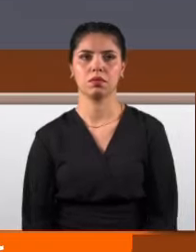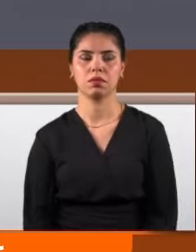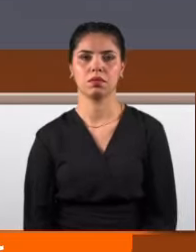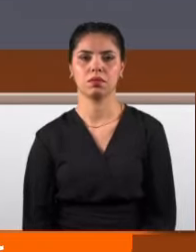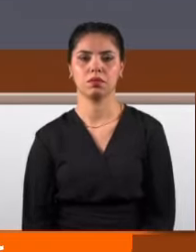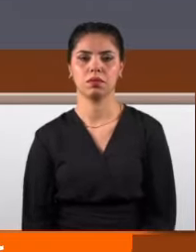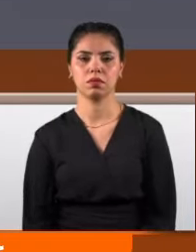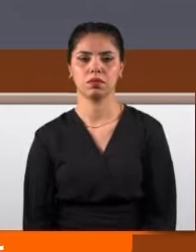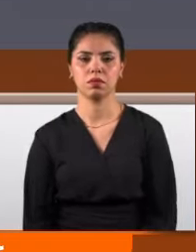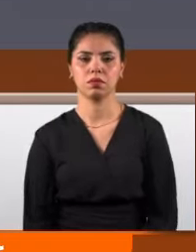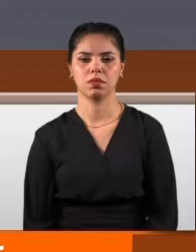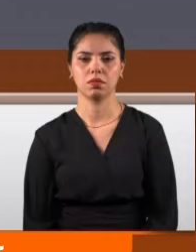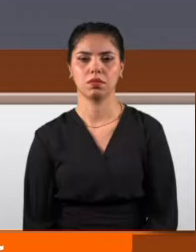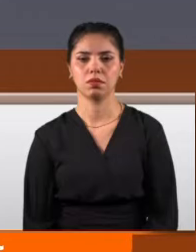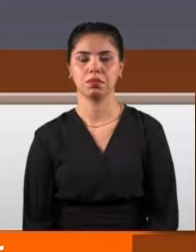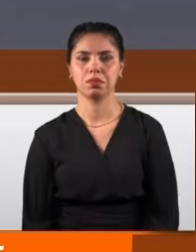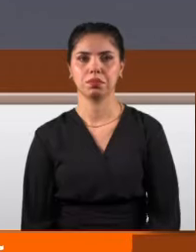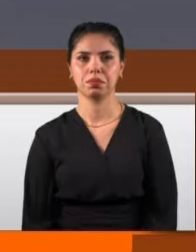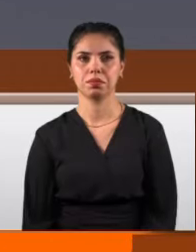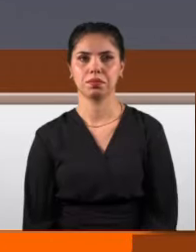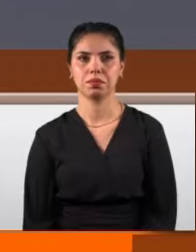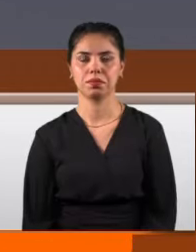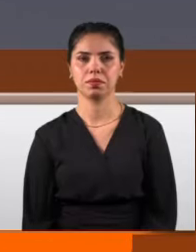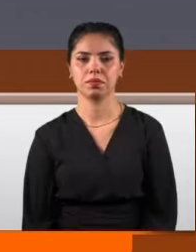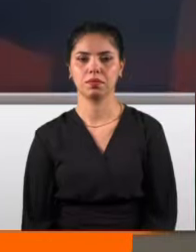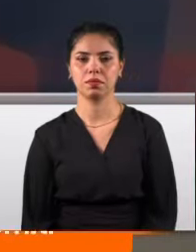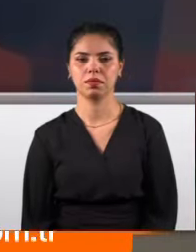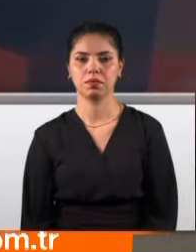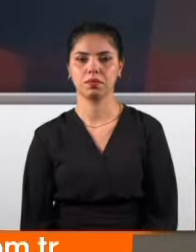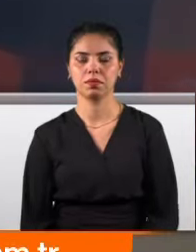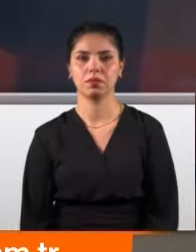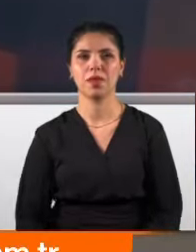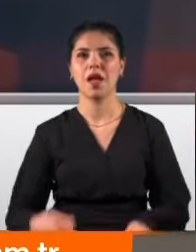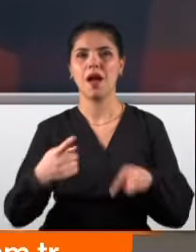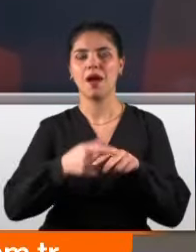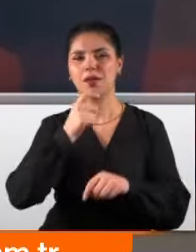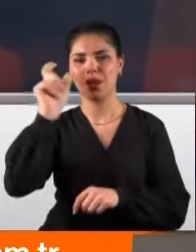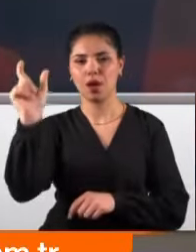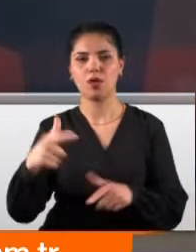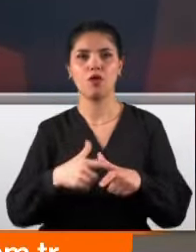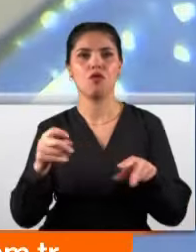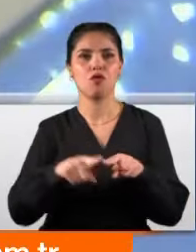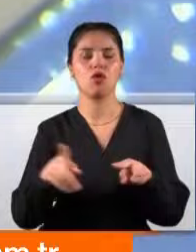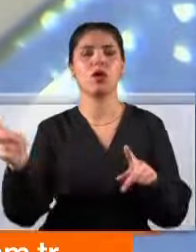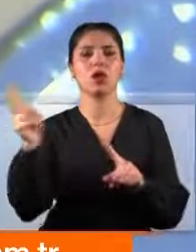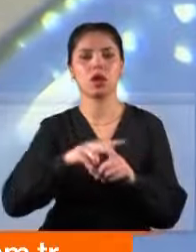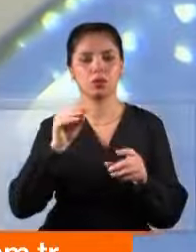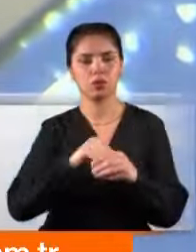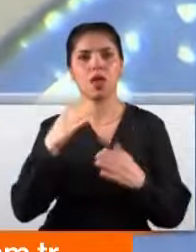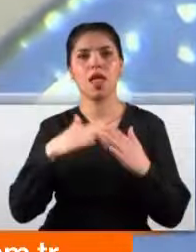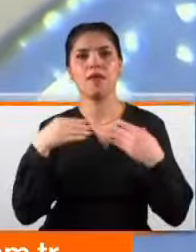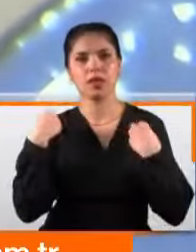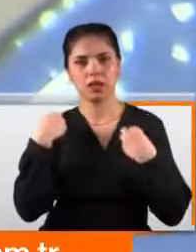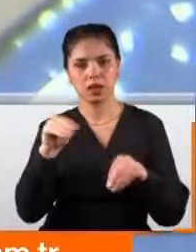girdim. Bana o kadar yüksek getiri söylemedi. Onun samimiyetine güvendim. Arda fona dahil olmak için evini satıp parasını